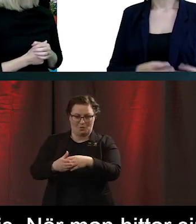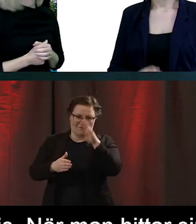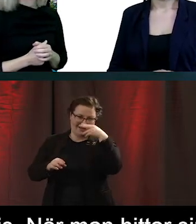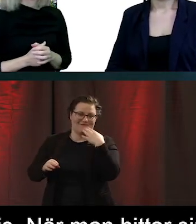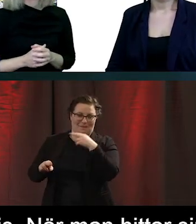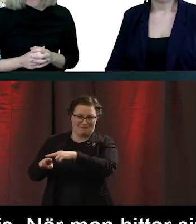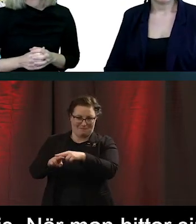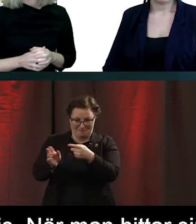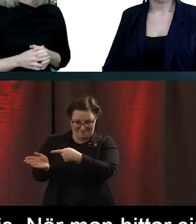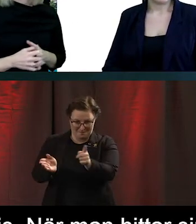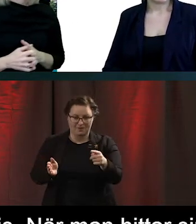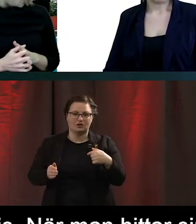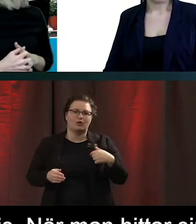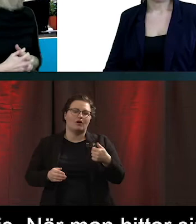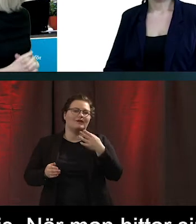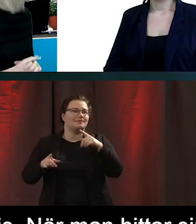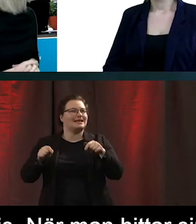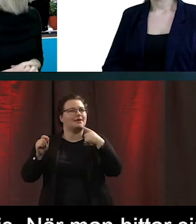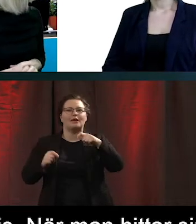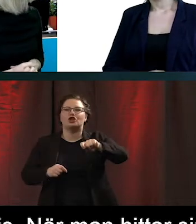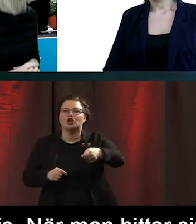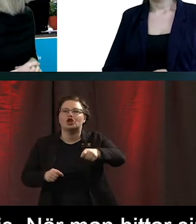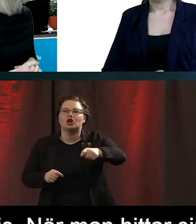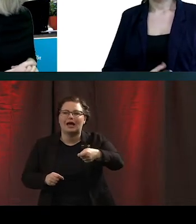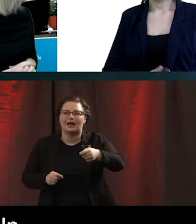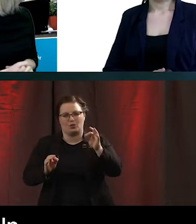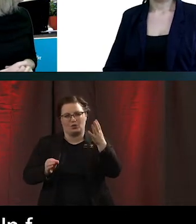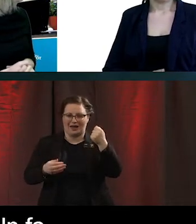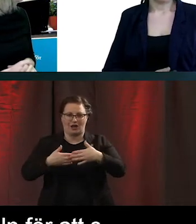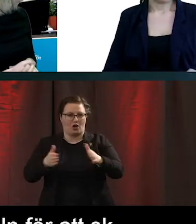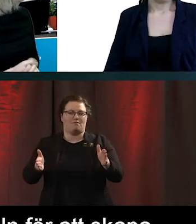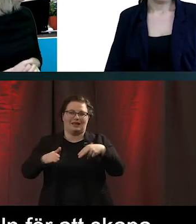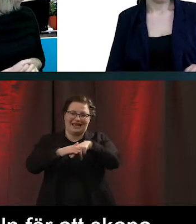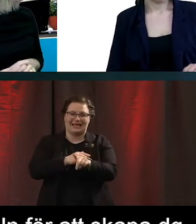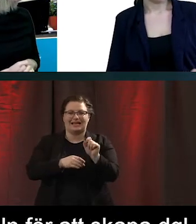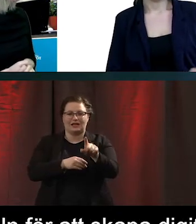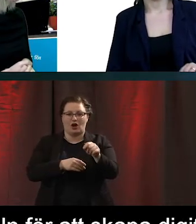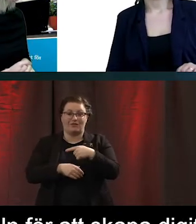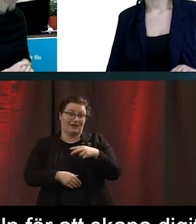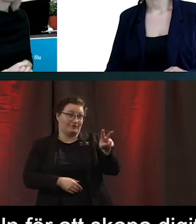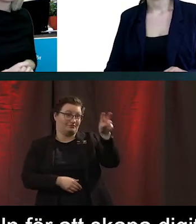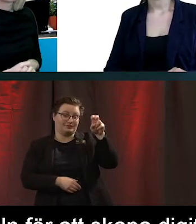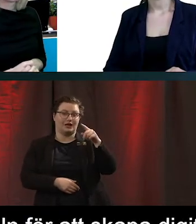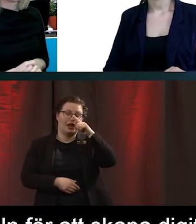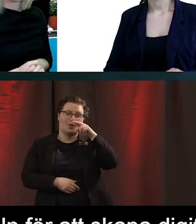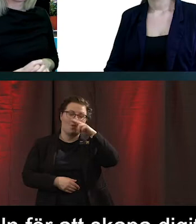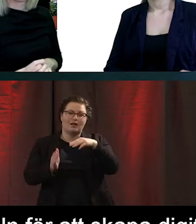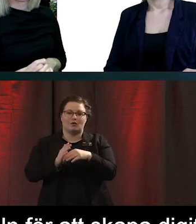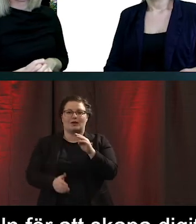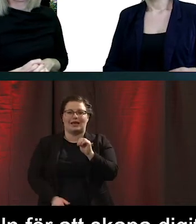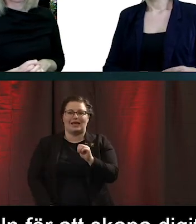till att kunna skapa det digitala innanförskapet. Och den här modellen har vi lånat från Elin Bilborg från Linköpings universitet.